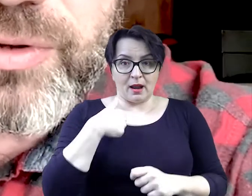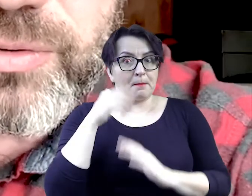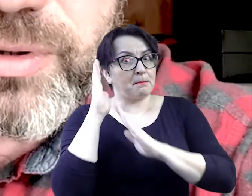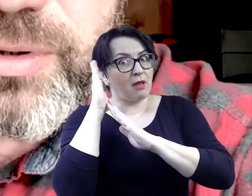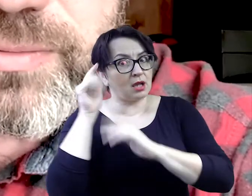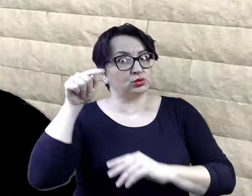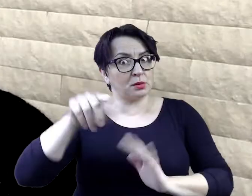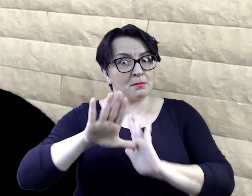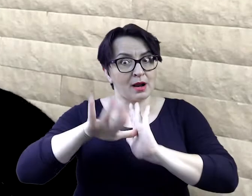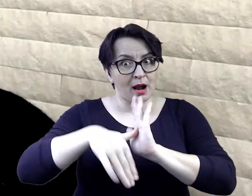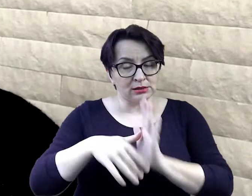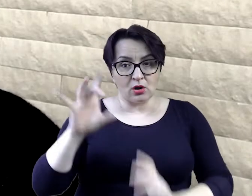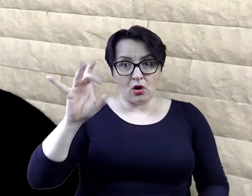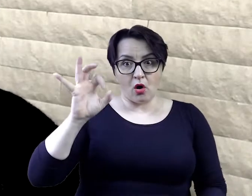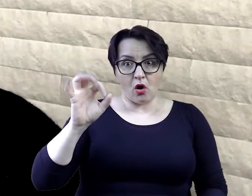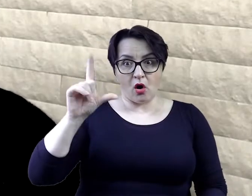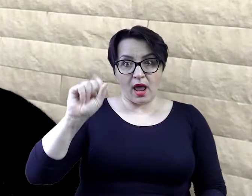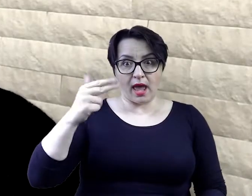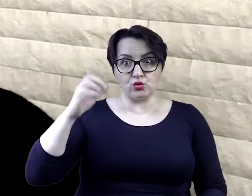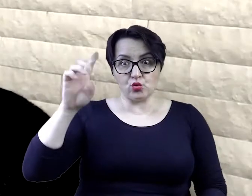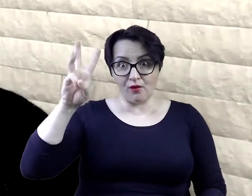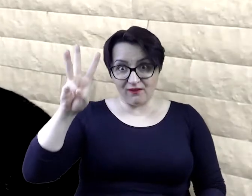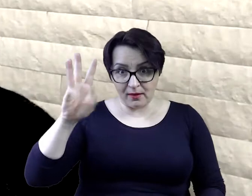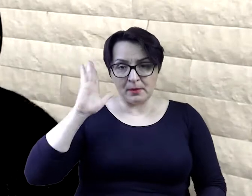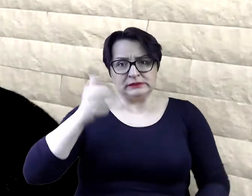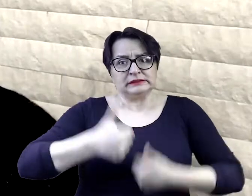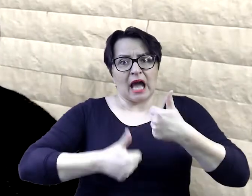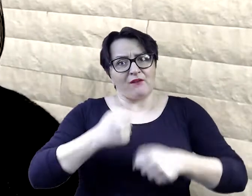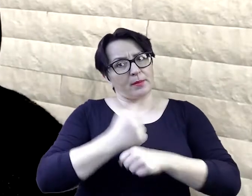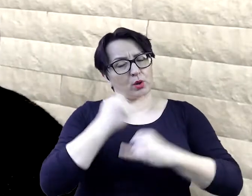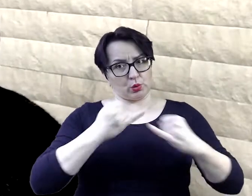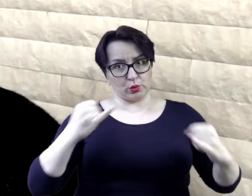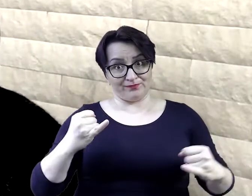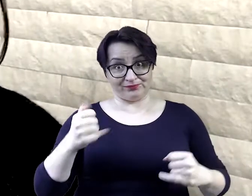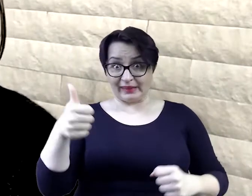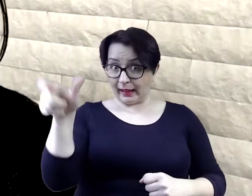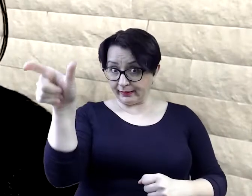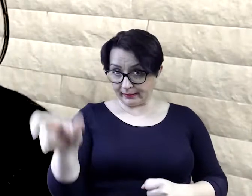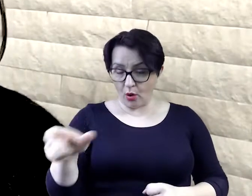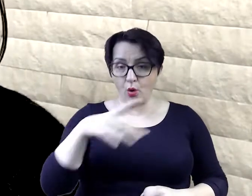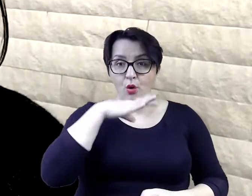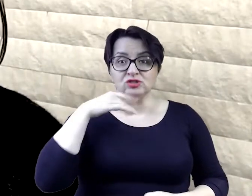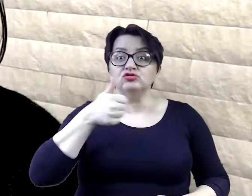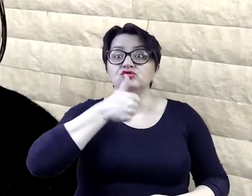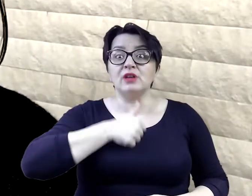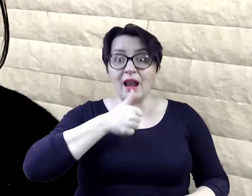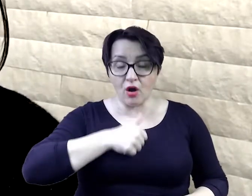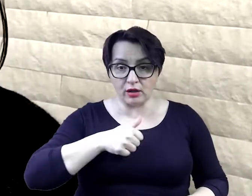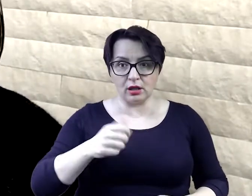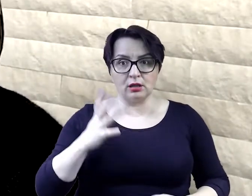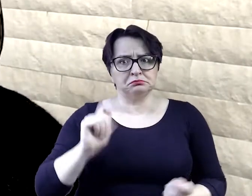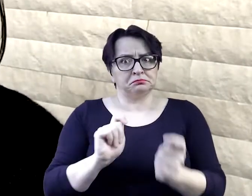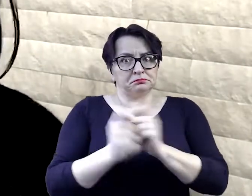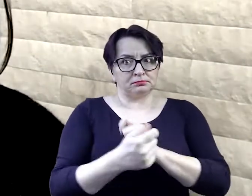zawodowych ról I jeden z nich Bibasjanin Zielony Wcielił się w rolę lekarza Który w środowisku uchodził za